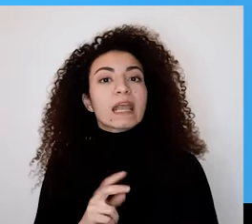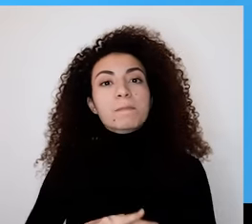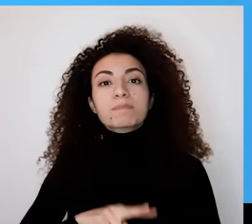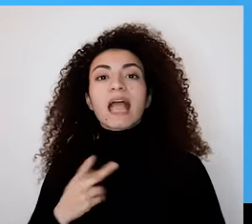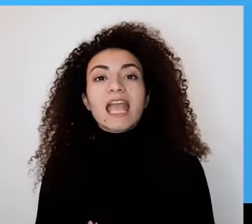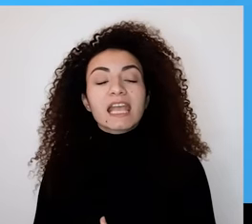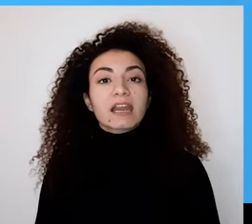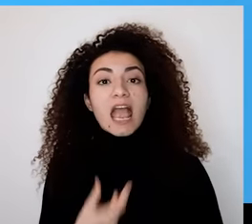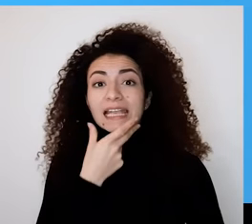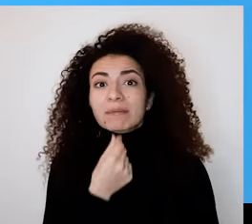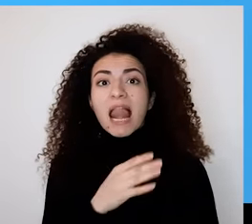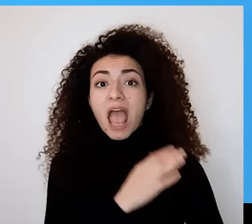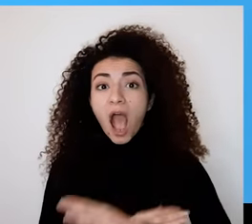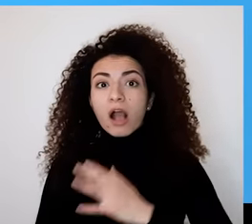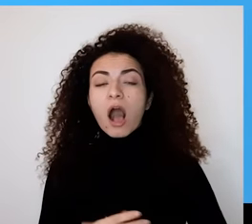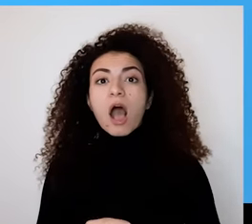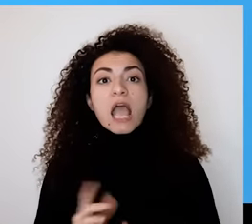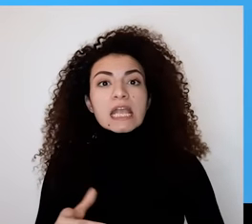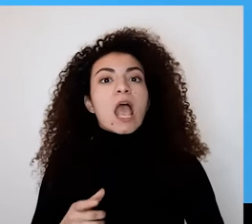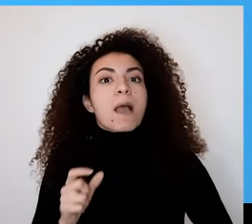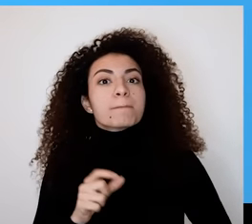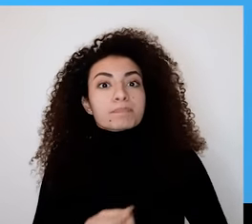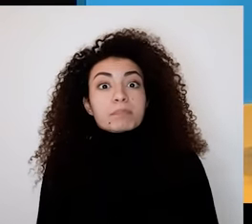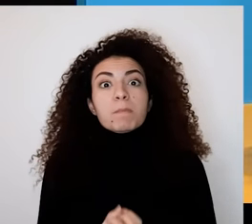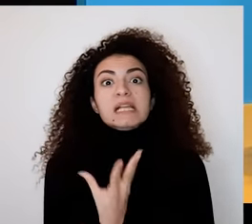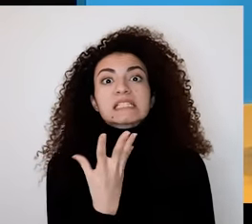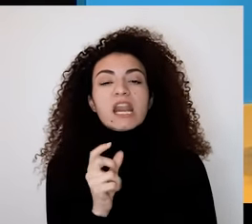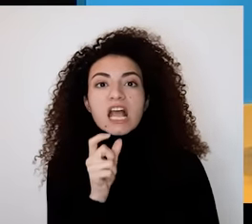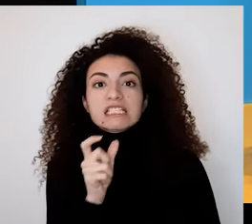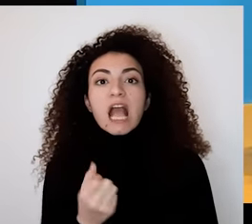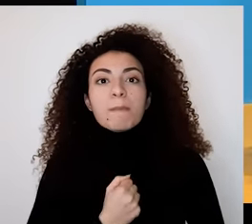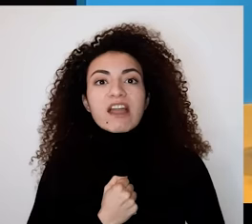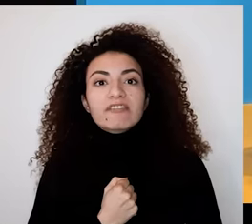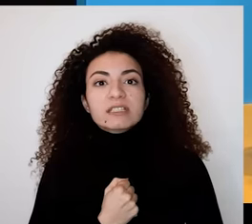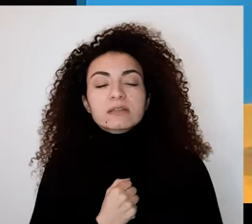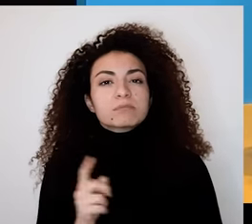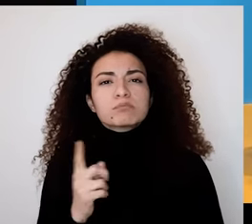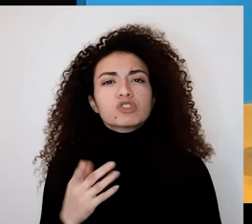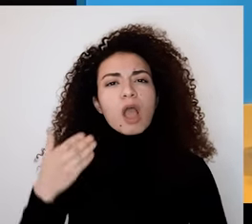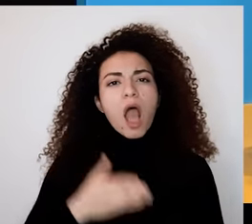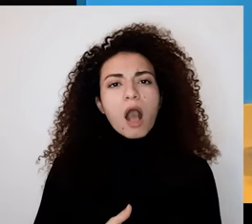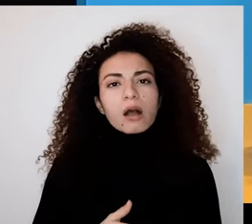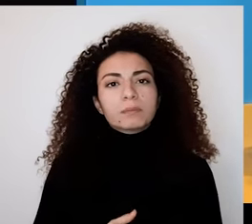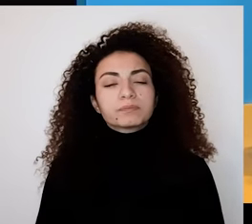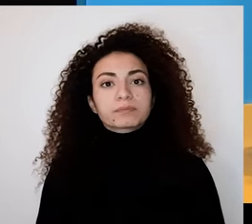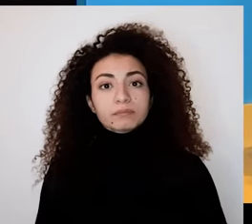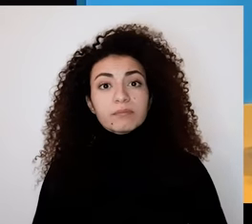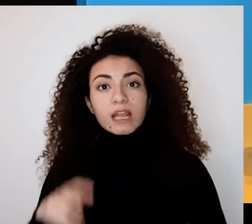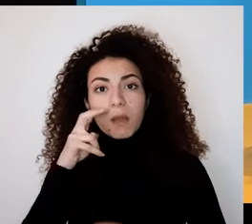نتمكن من بناء هوية حيث الإعاقة هي مصدر قوة وثقة بالنفس وفخر رح نستعين بنموذج بيرما للباحث